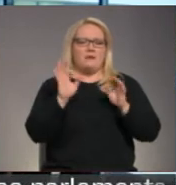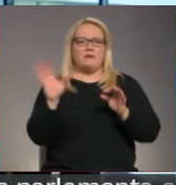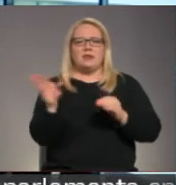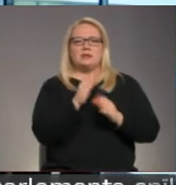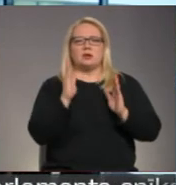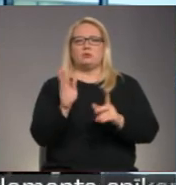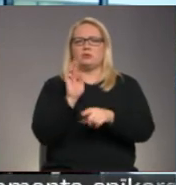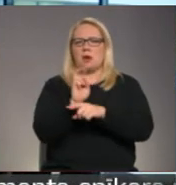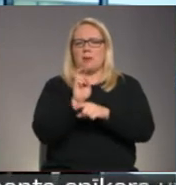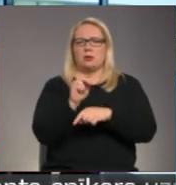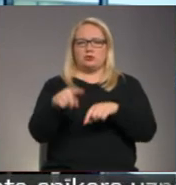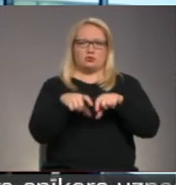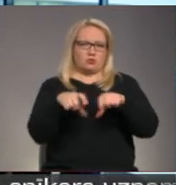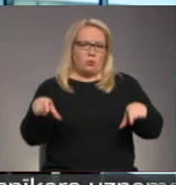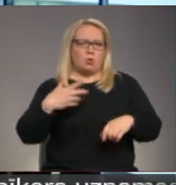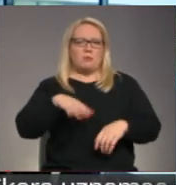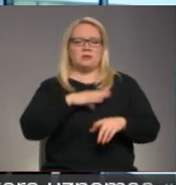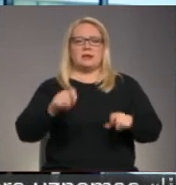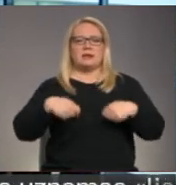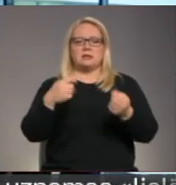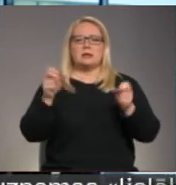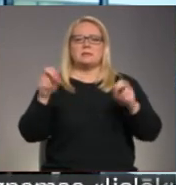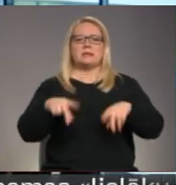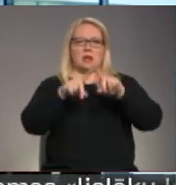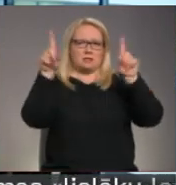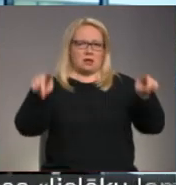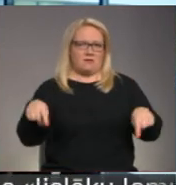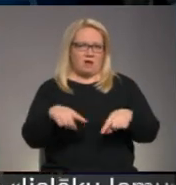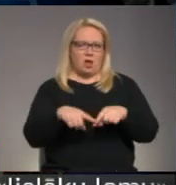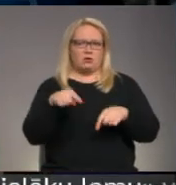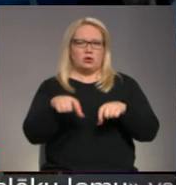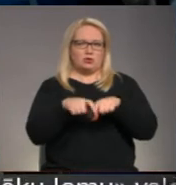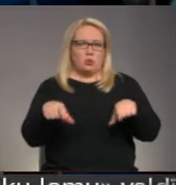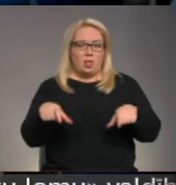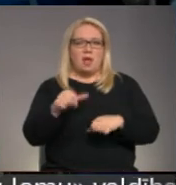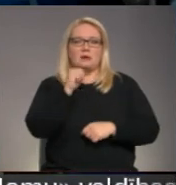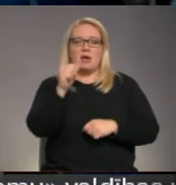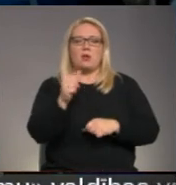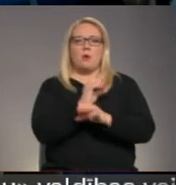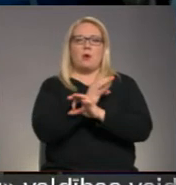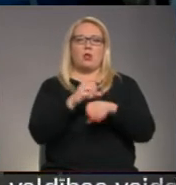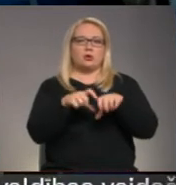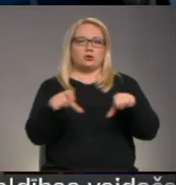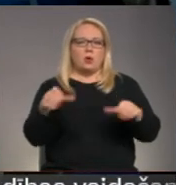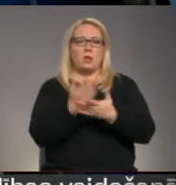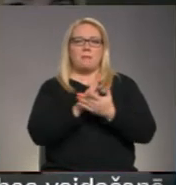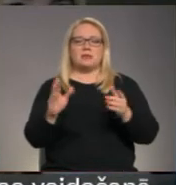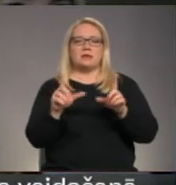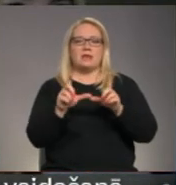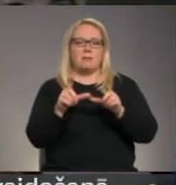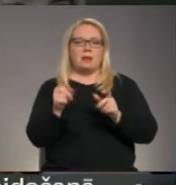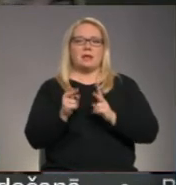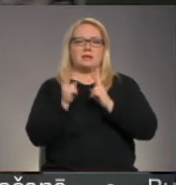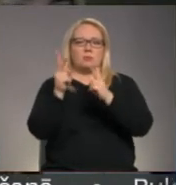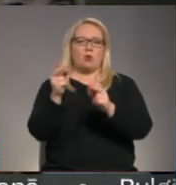apmeklējuši šo skolu, mēs arī izsniegsim speciālus certifikātus šīs skolas. Zaļo biologu skola noslēgsies aprīlijā ar